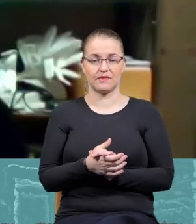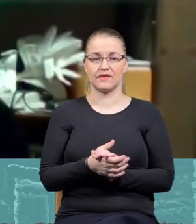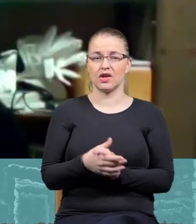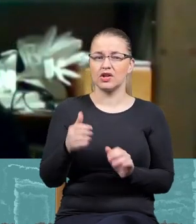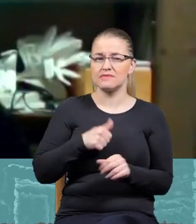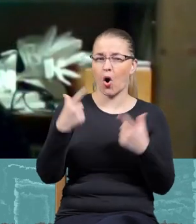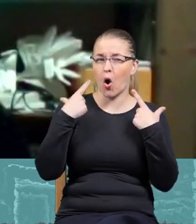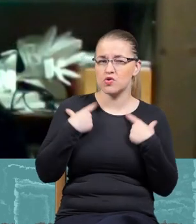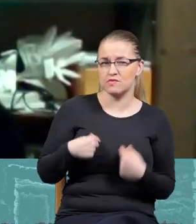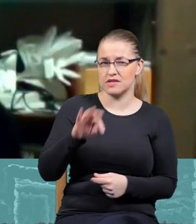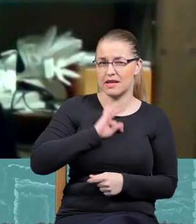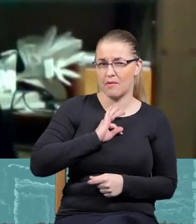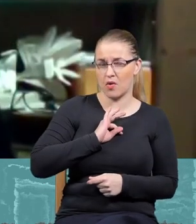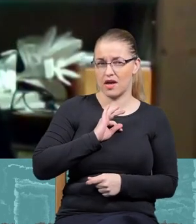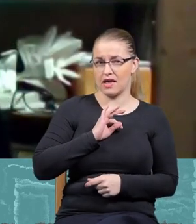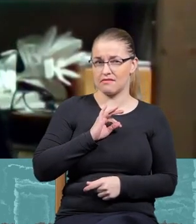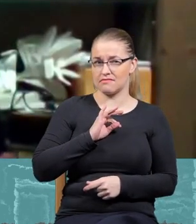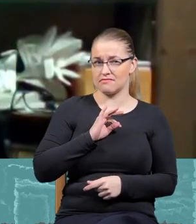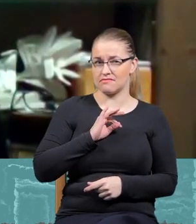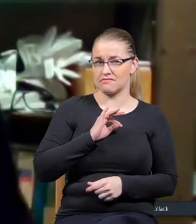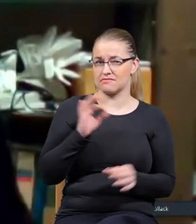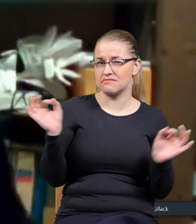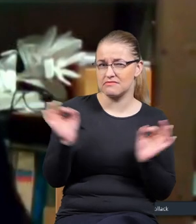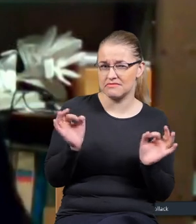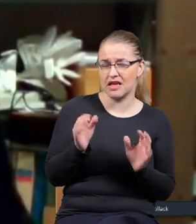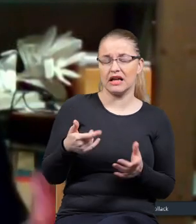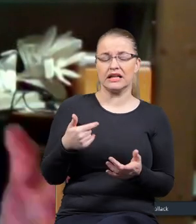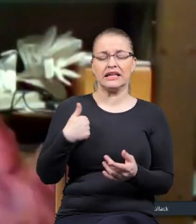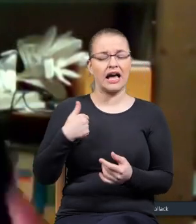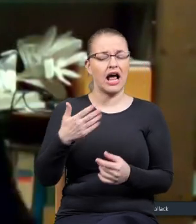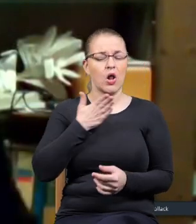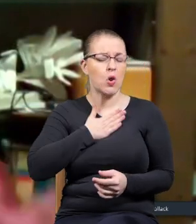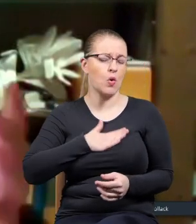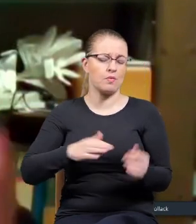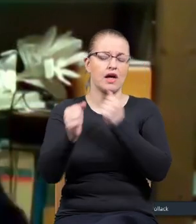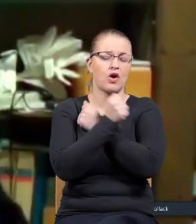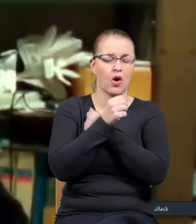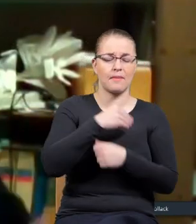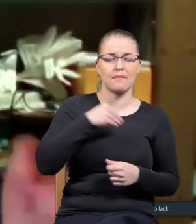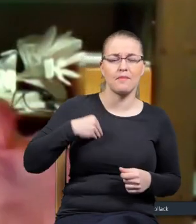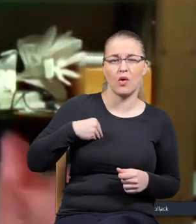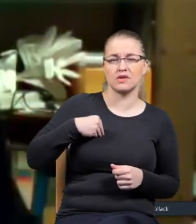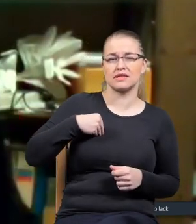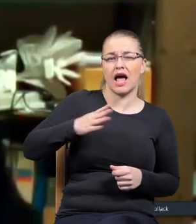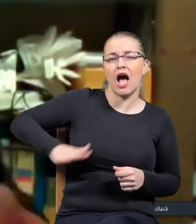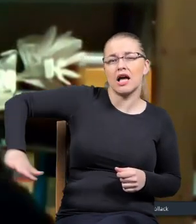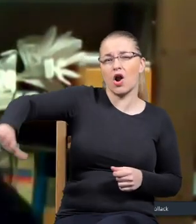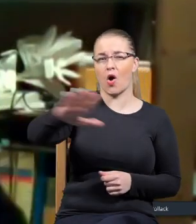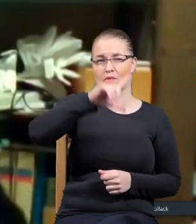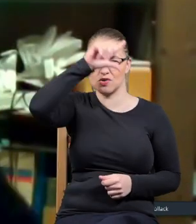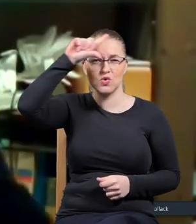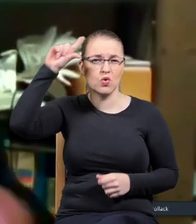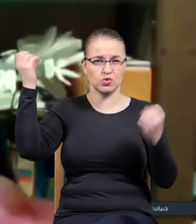osobista tragedia, prawda? Bo ja tak lubię, tak kocham Polskę, prawda? Cały ten kraj, krajobrazy, ludzie,